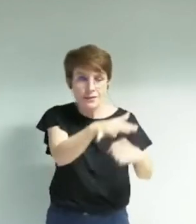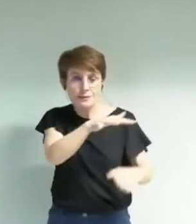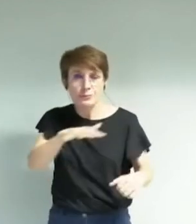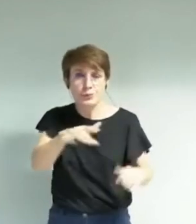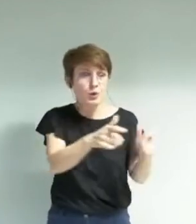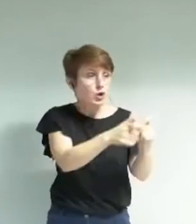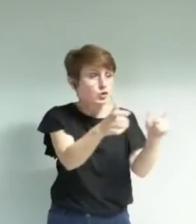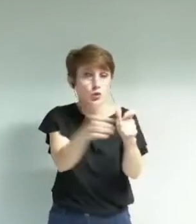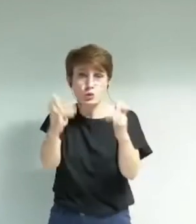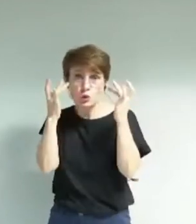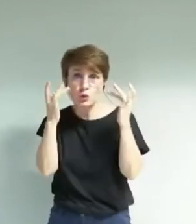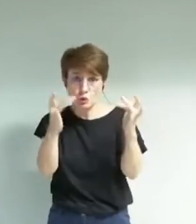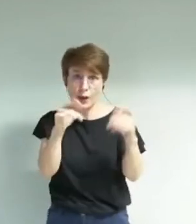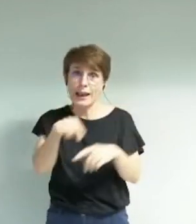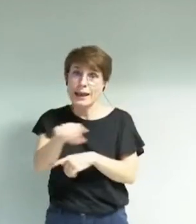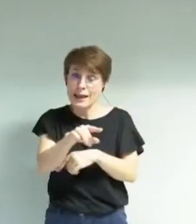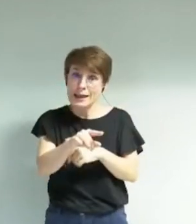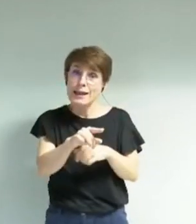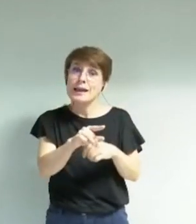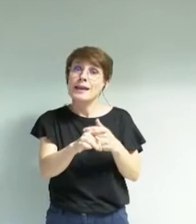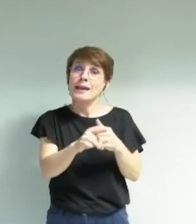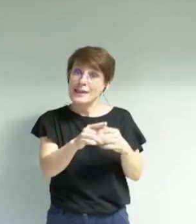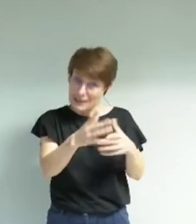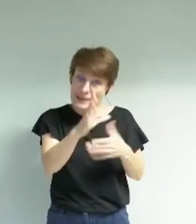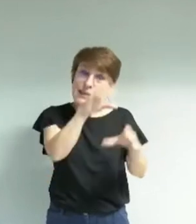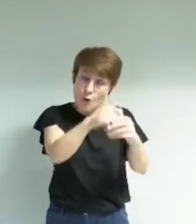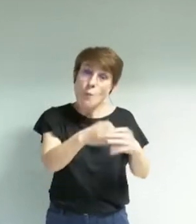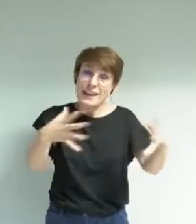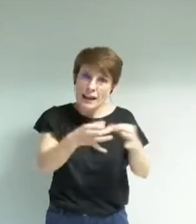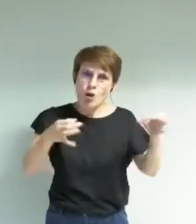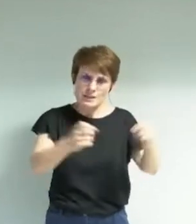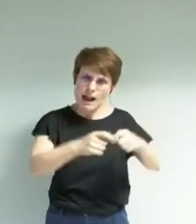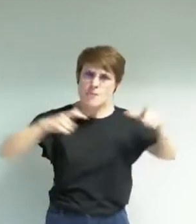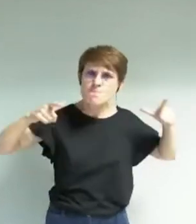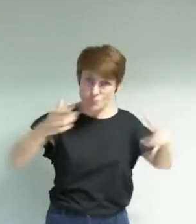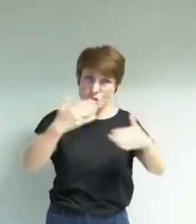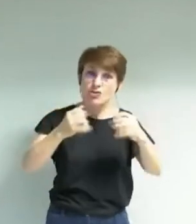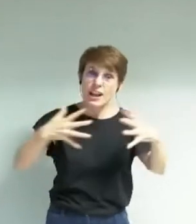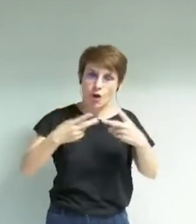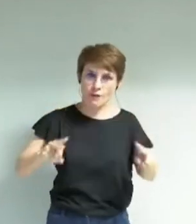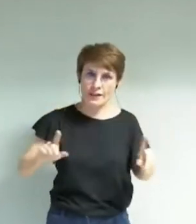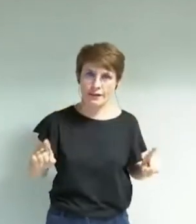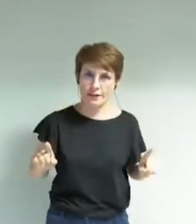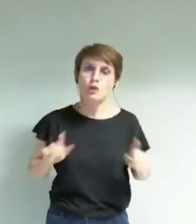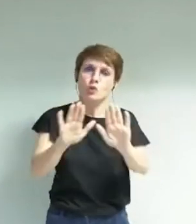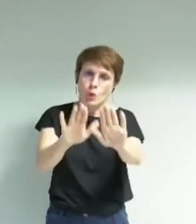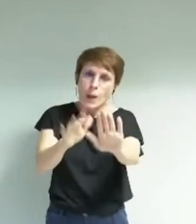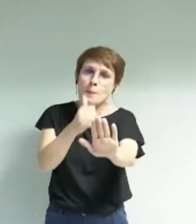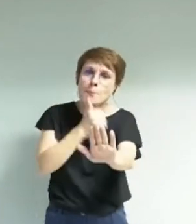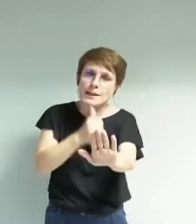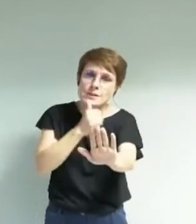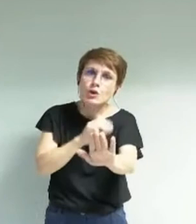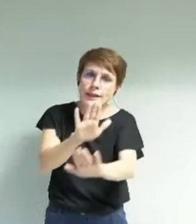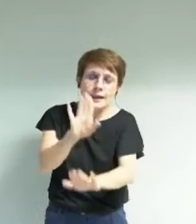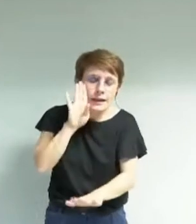culturelles y compris les plus importantes donc celles des métropoles donc attendez prenez un peu de